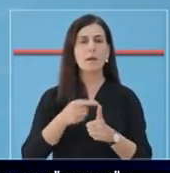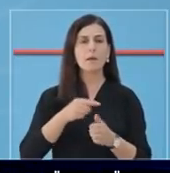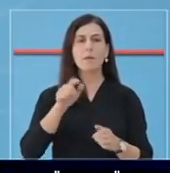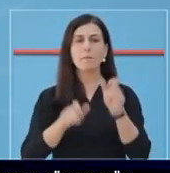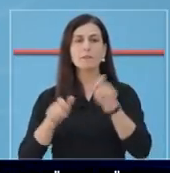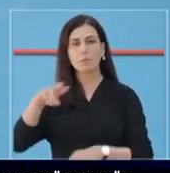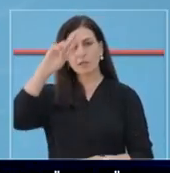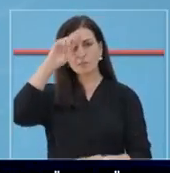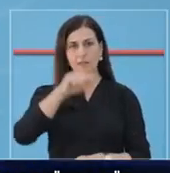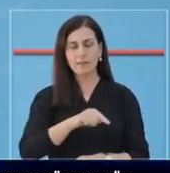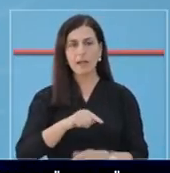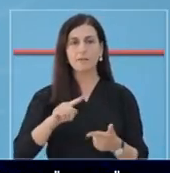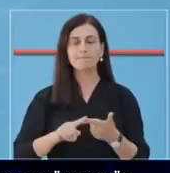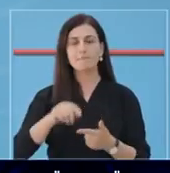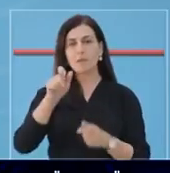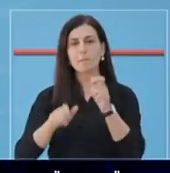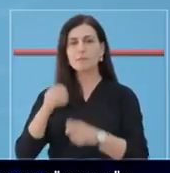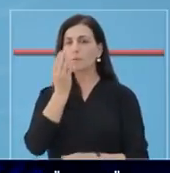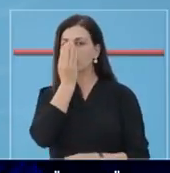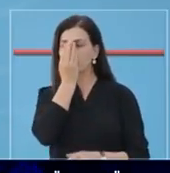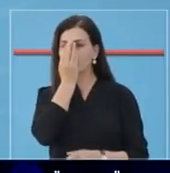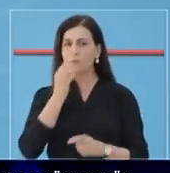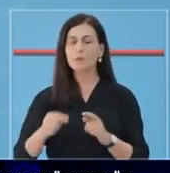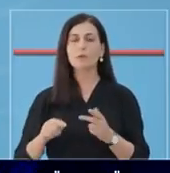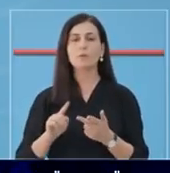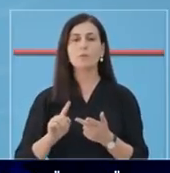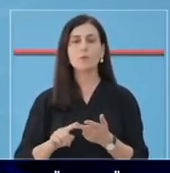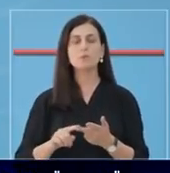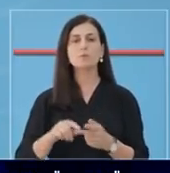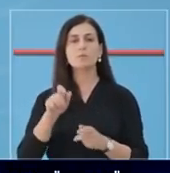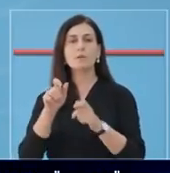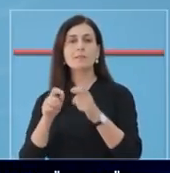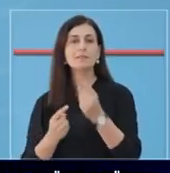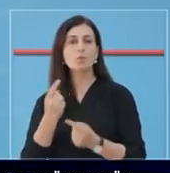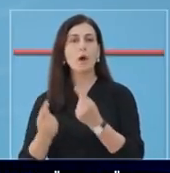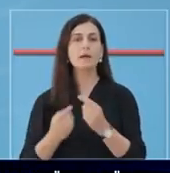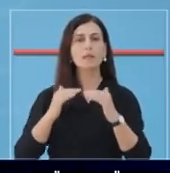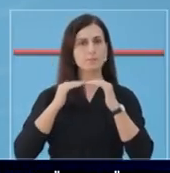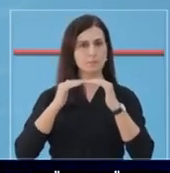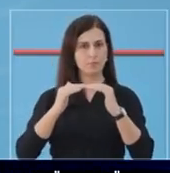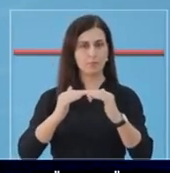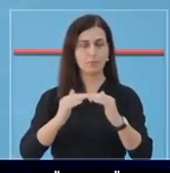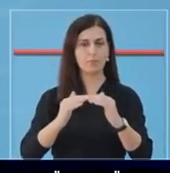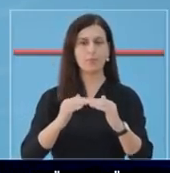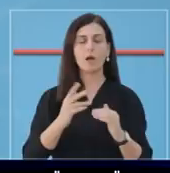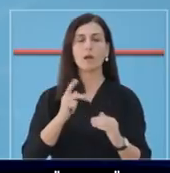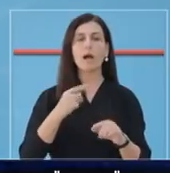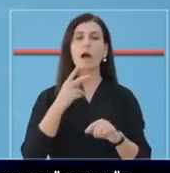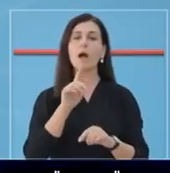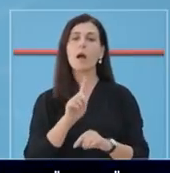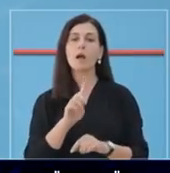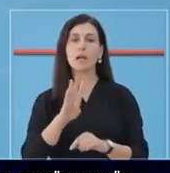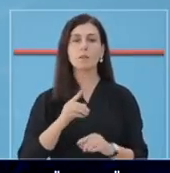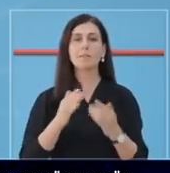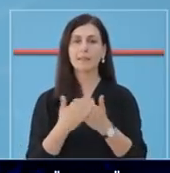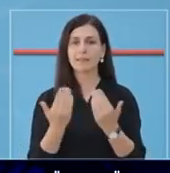bazuar në kriteret e rasteve të që shtrojnë në spital, rasteve që kërkojnë terapi intensive apo që kanë humë burjet, situata paracitet e qëndrushme